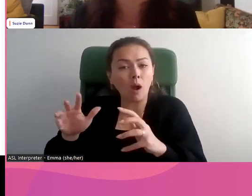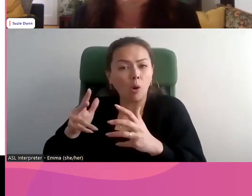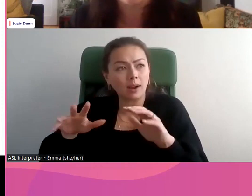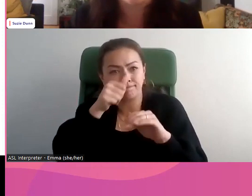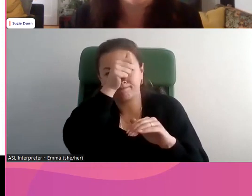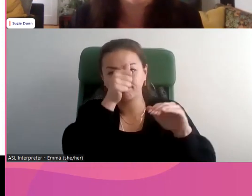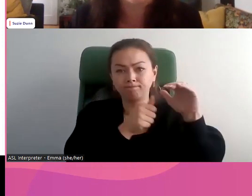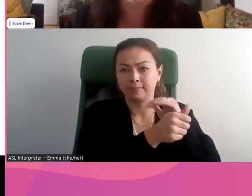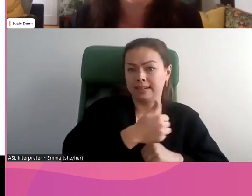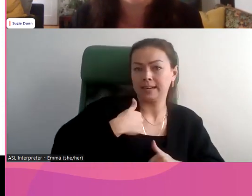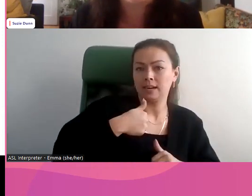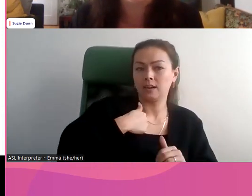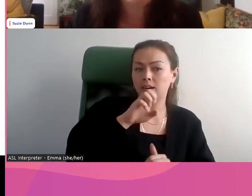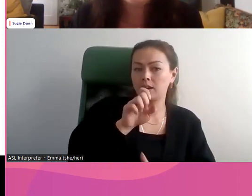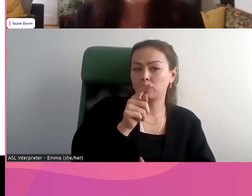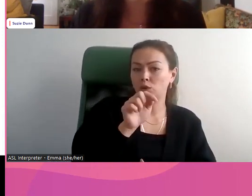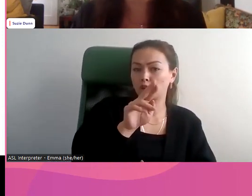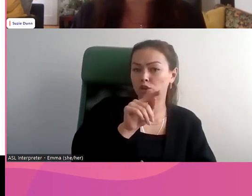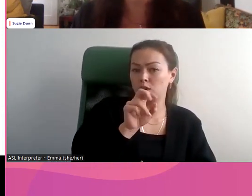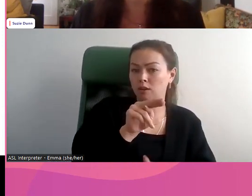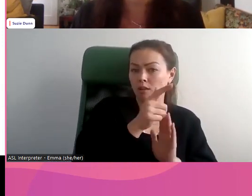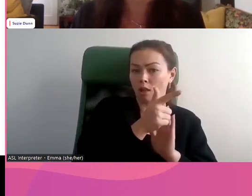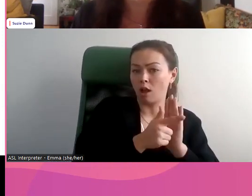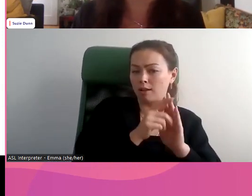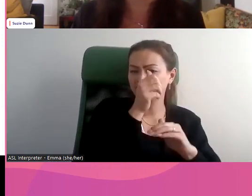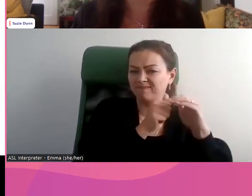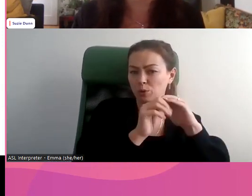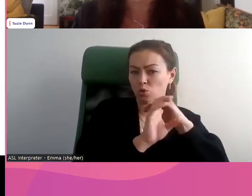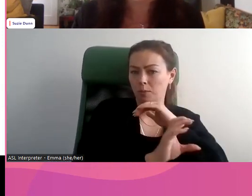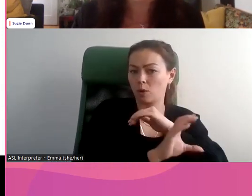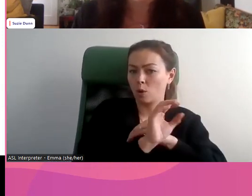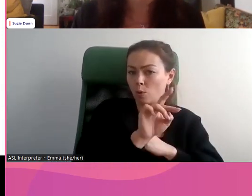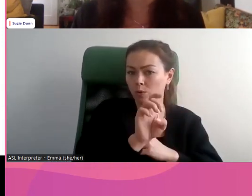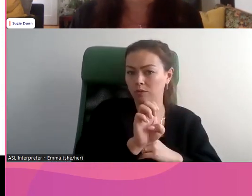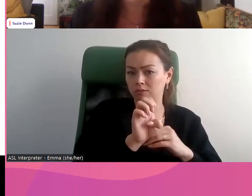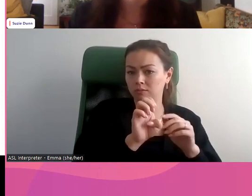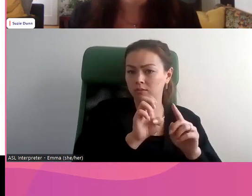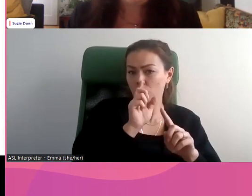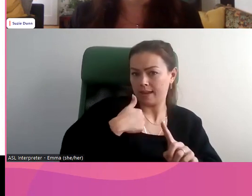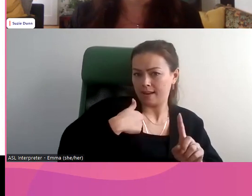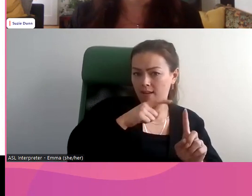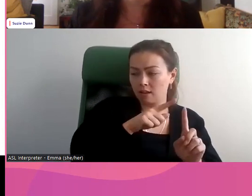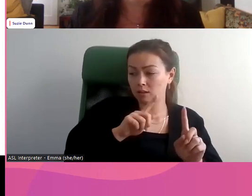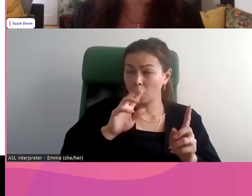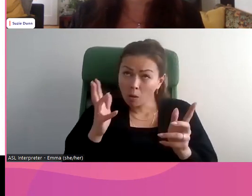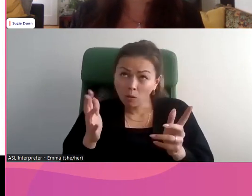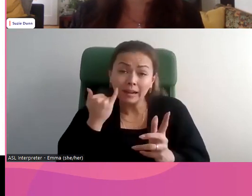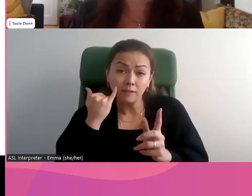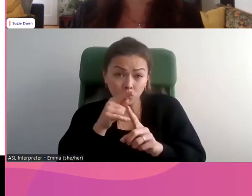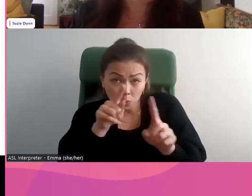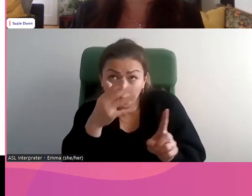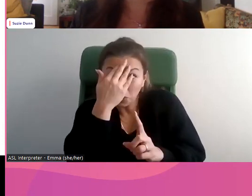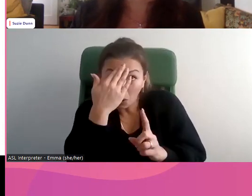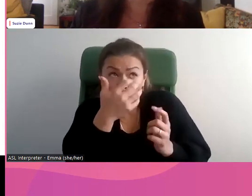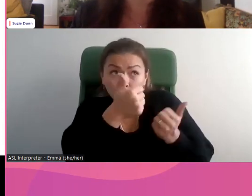Et cela peut être très bouleversant. Mais cela est couvert sous la loi sur l'extorsion. Donc, ces